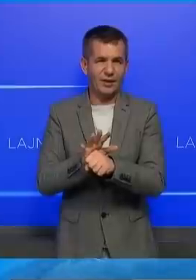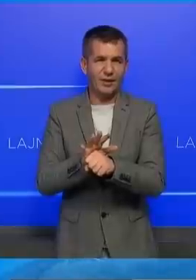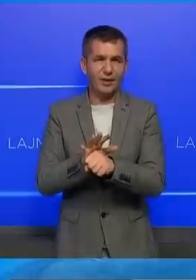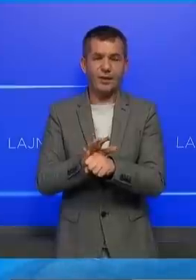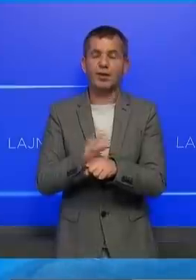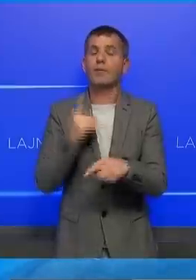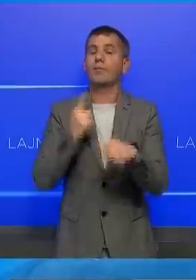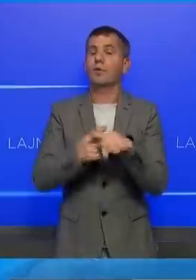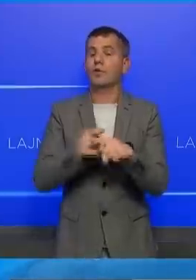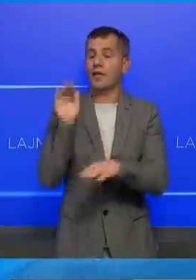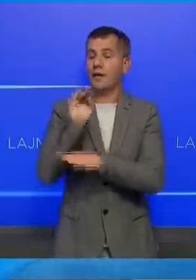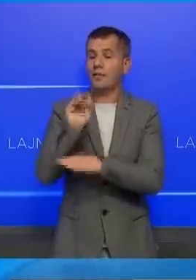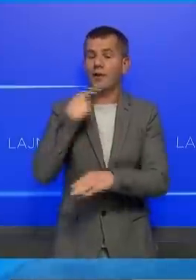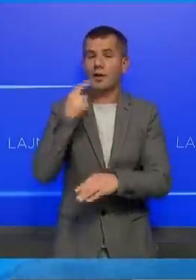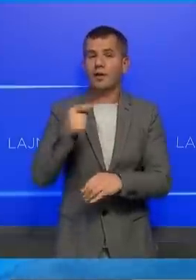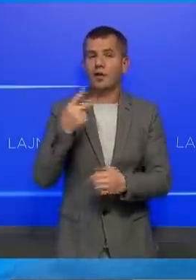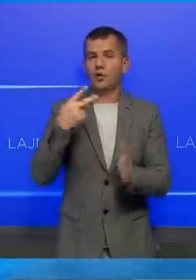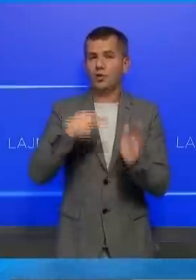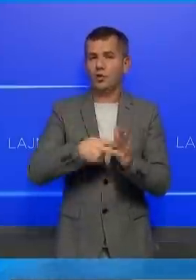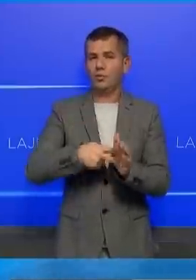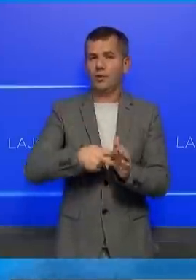Të utje në raport thuës e